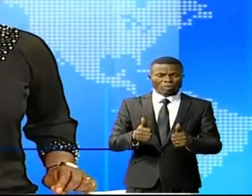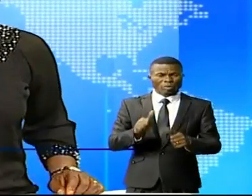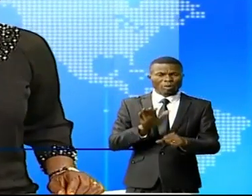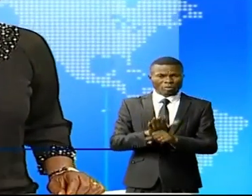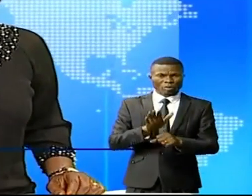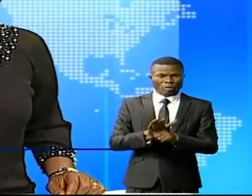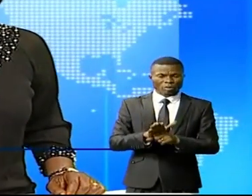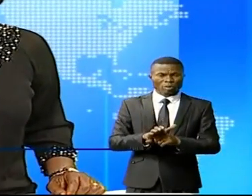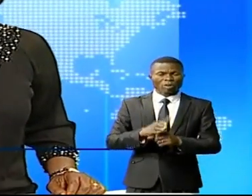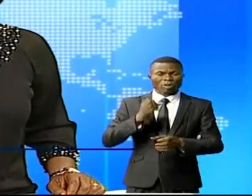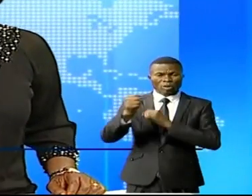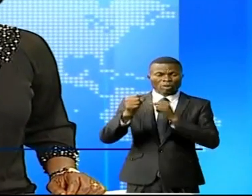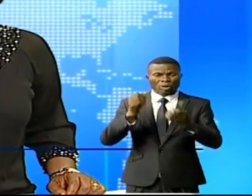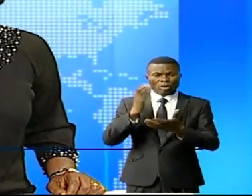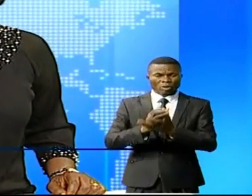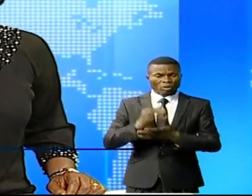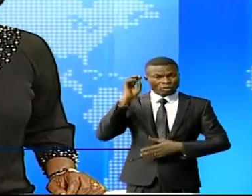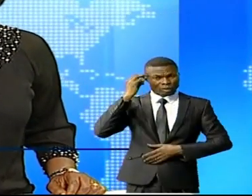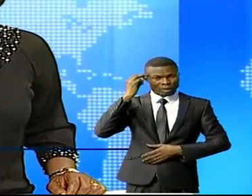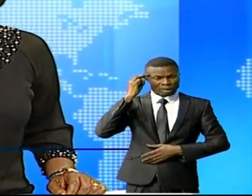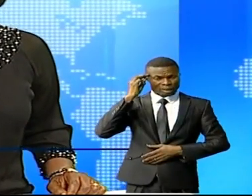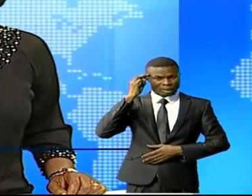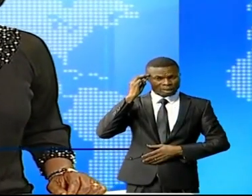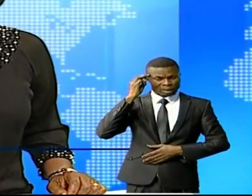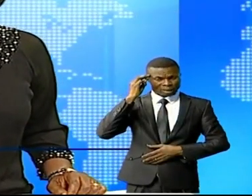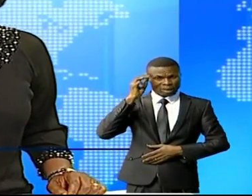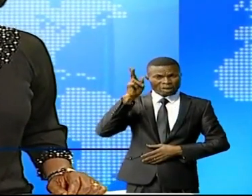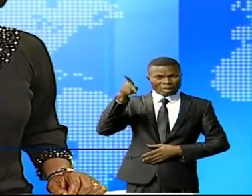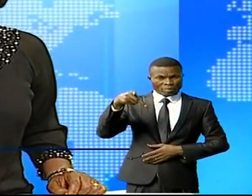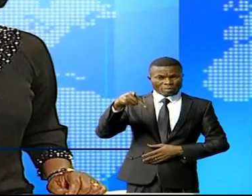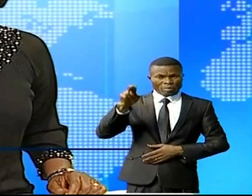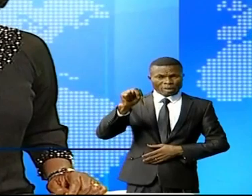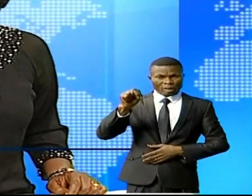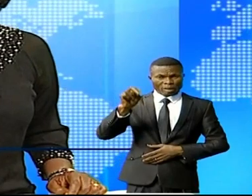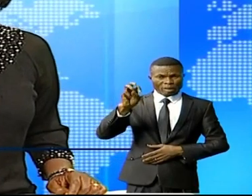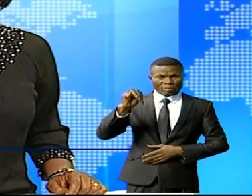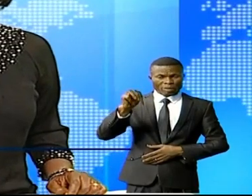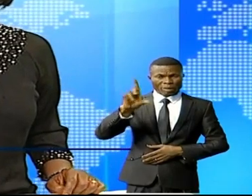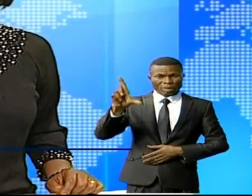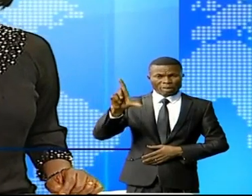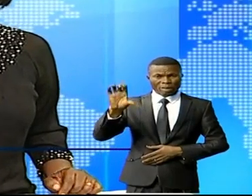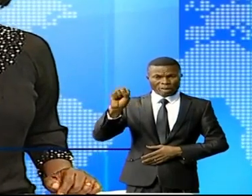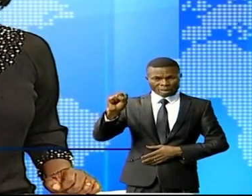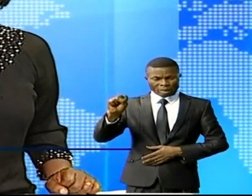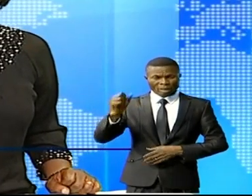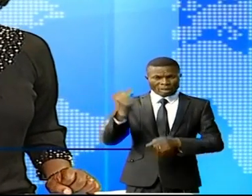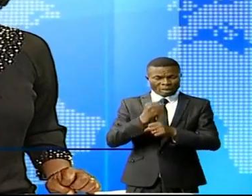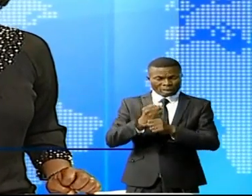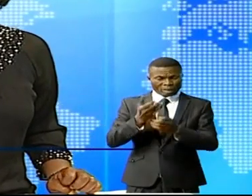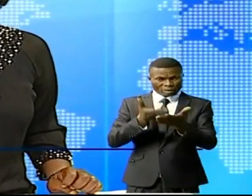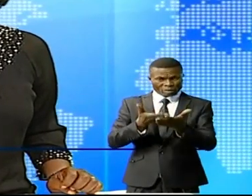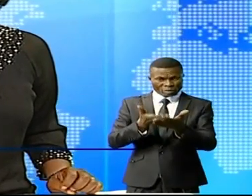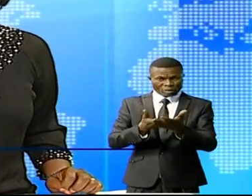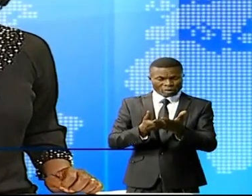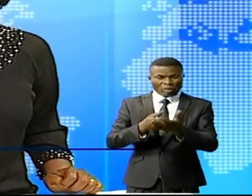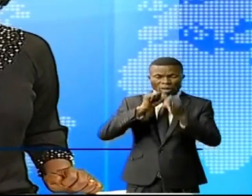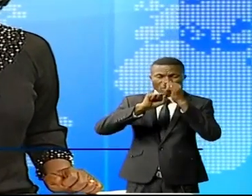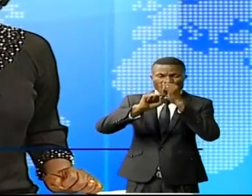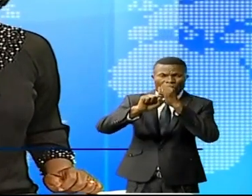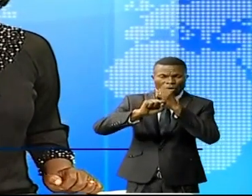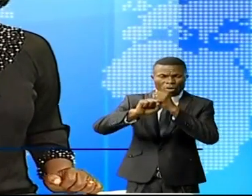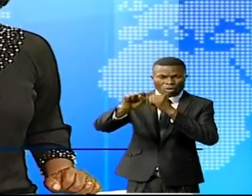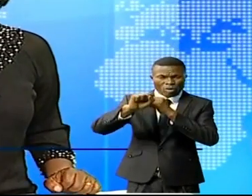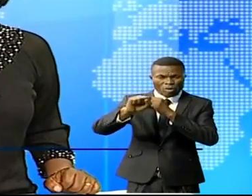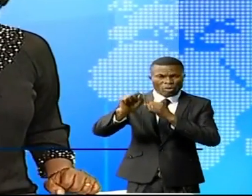dans la lutte contre le VIF-SIDA, le PNMLS, plateforme qui oeuvre dans ce cadre de la sensibilisation